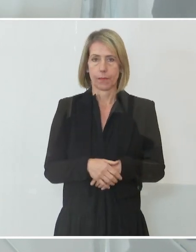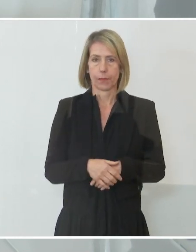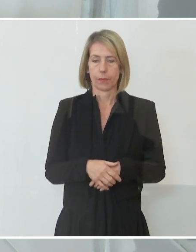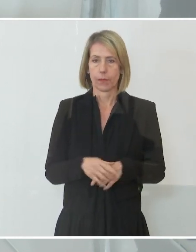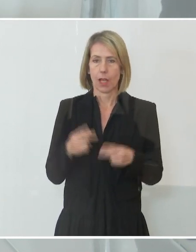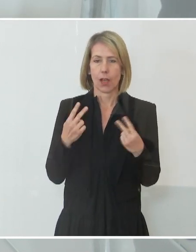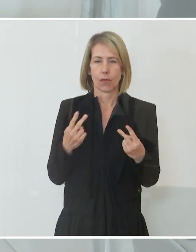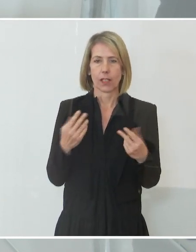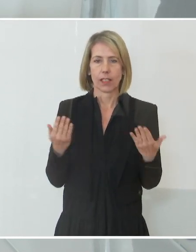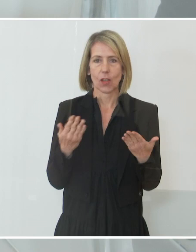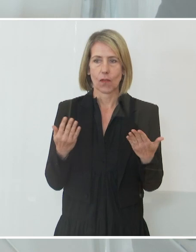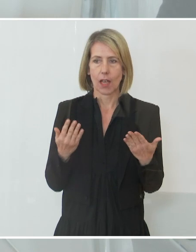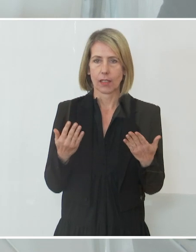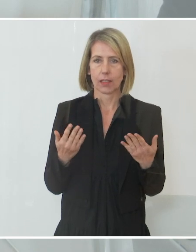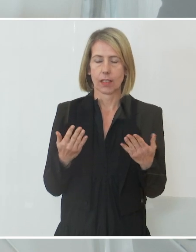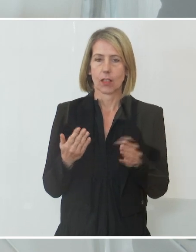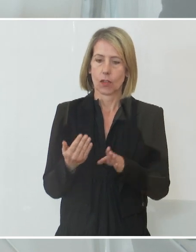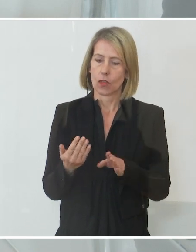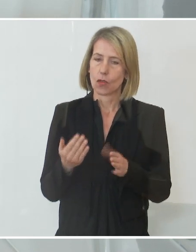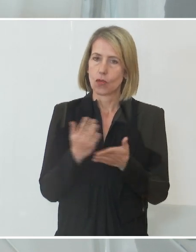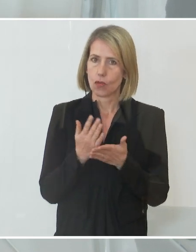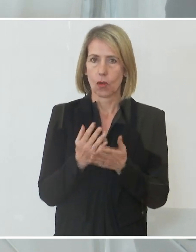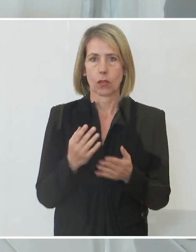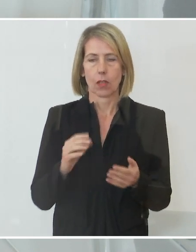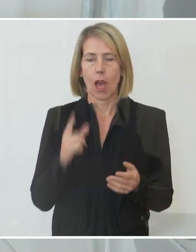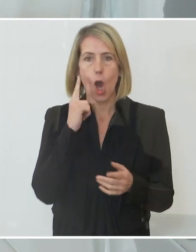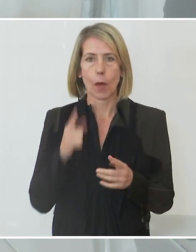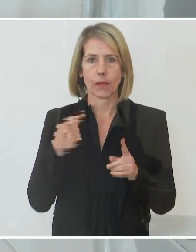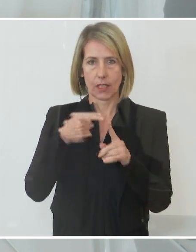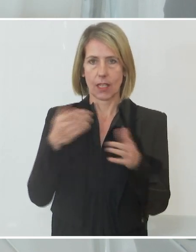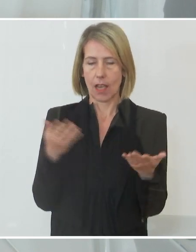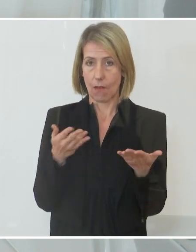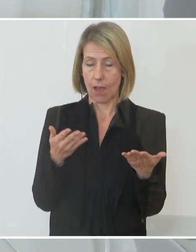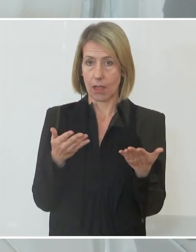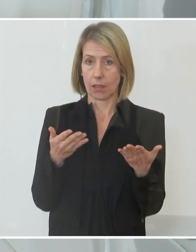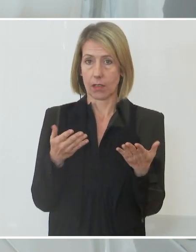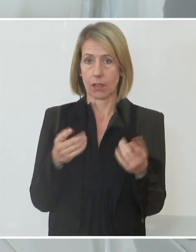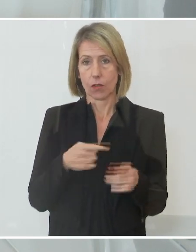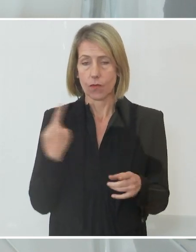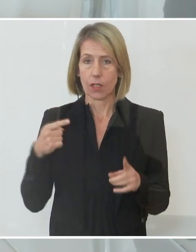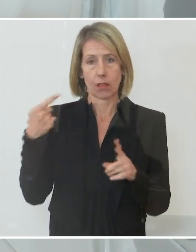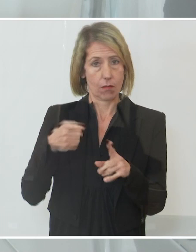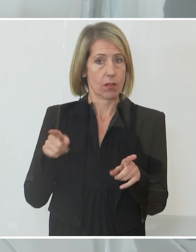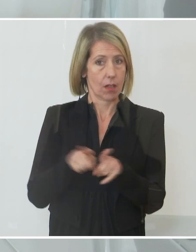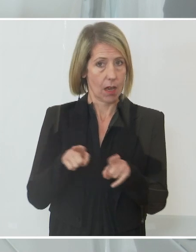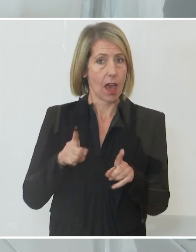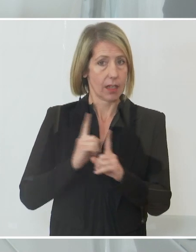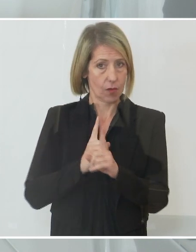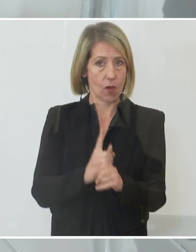Das Wichtige ist und was im Vordergrund stehen muss, ist, dass wir alle dasselbe Ziel verfolgen,